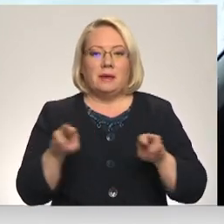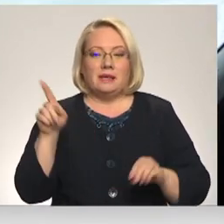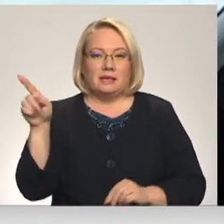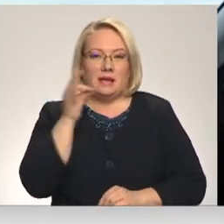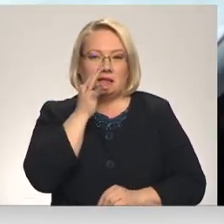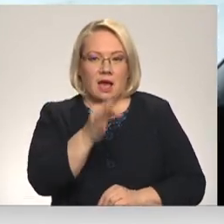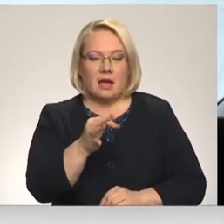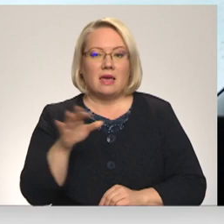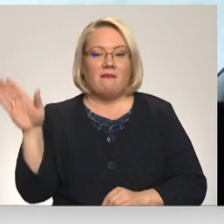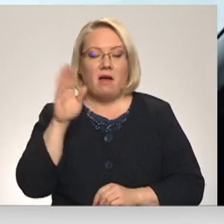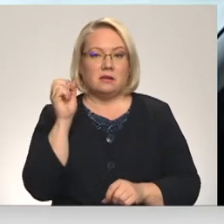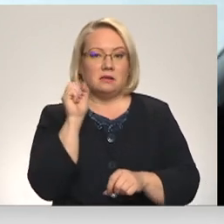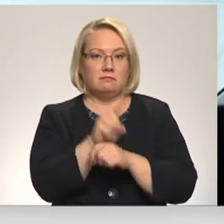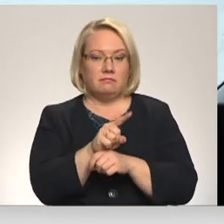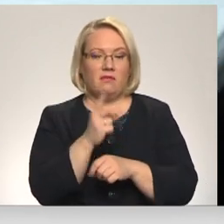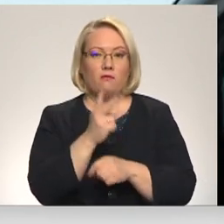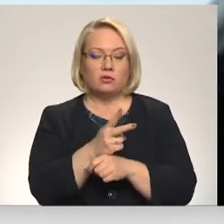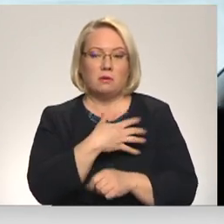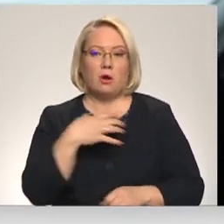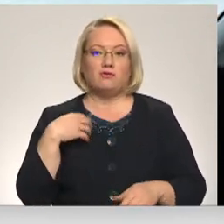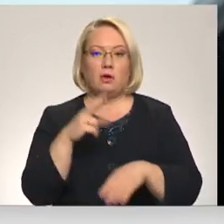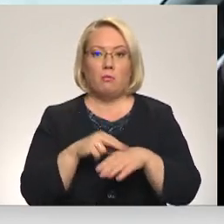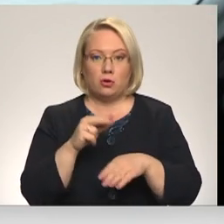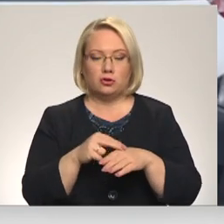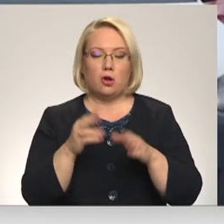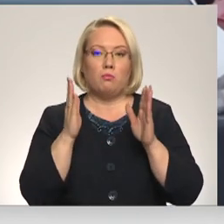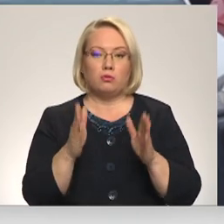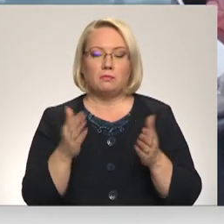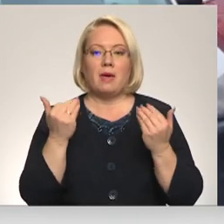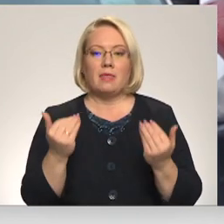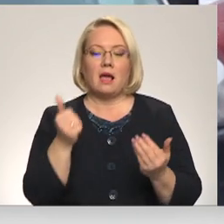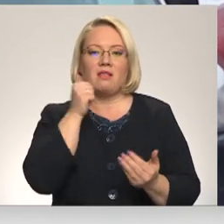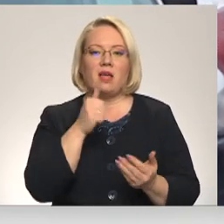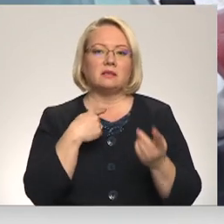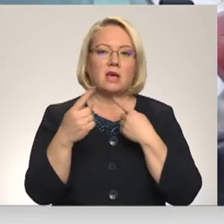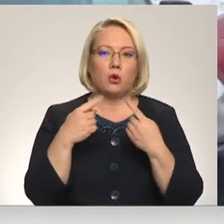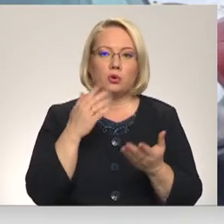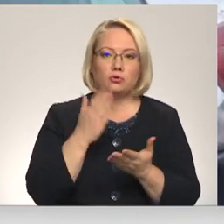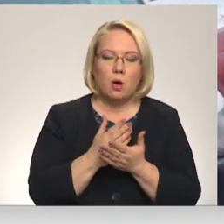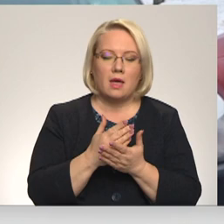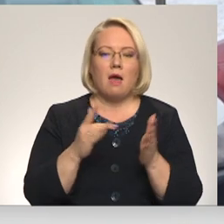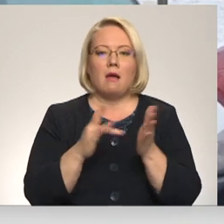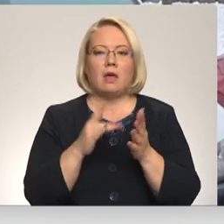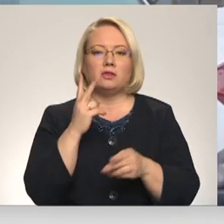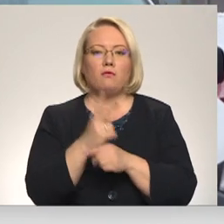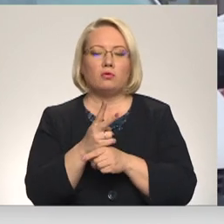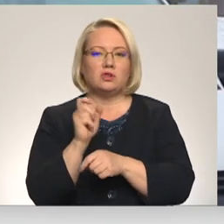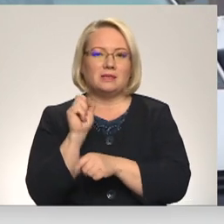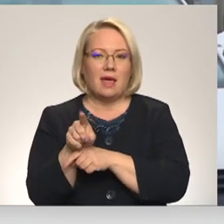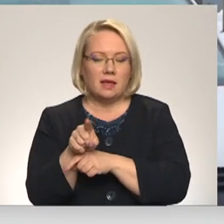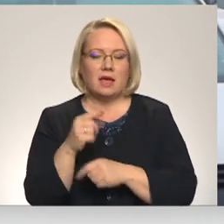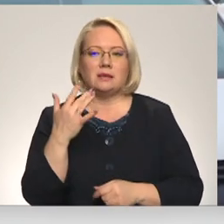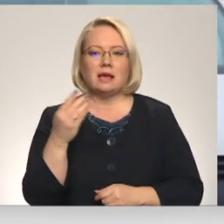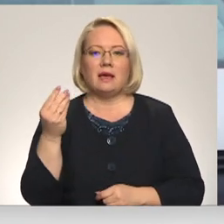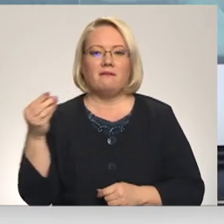ja valsts deleģēs funkcijas pašvaldības policijam, tad finansējums būs, bet šobrīd vēl norit pāru un svai un kādas funkcijas deleģēt. Cik liels finansējums